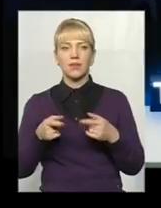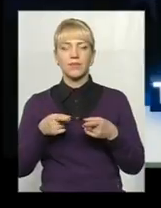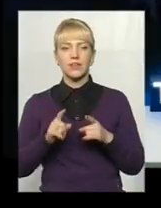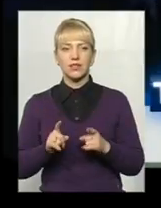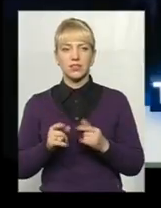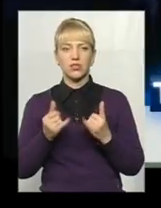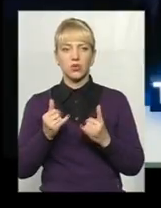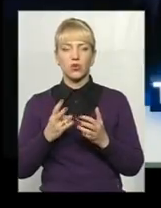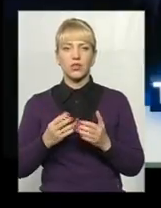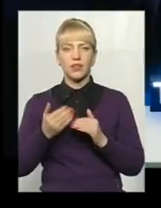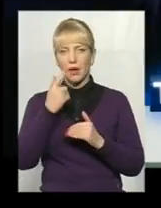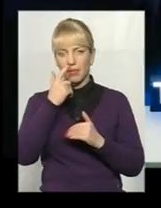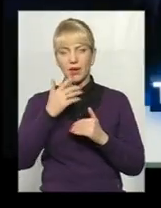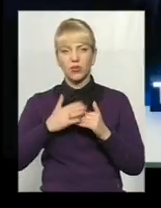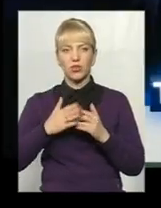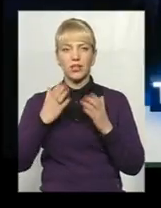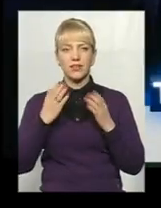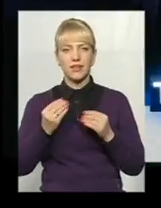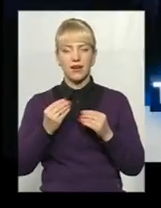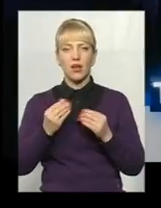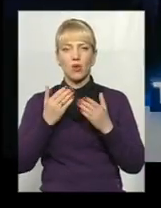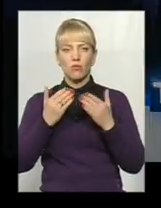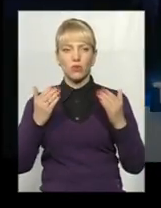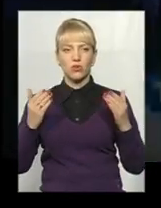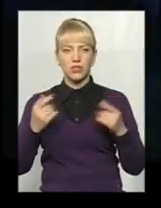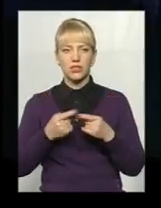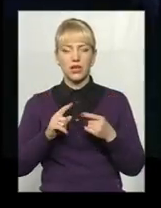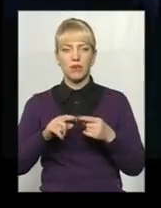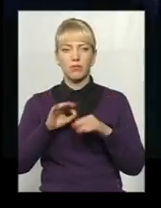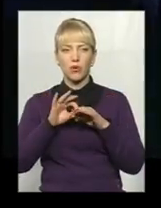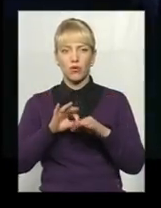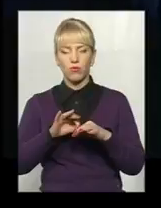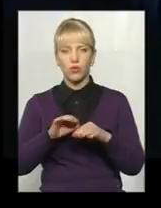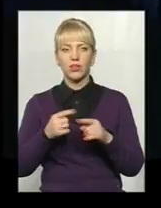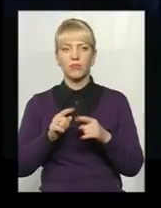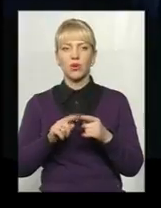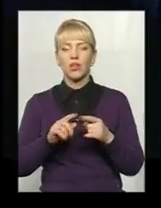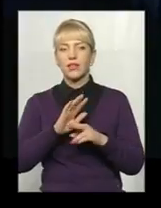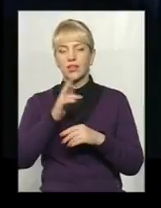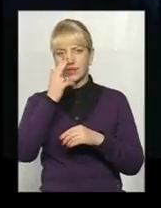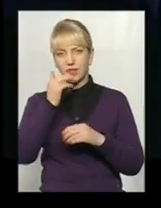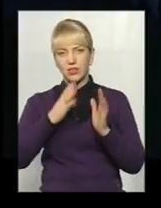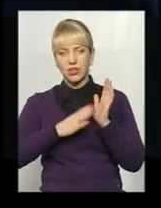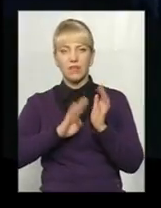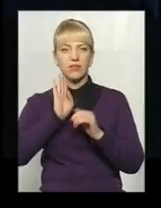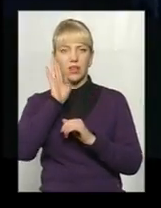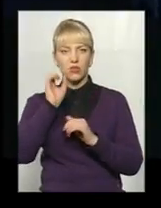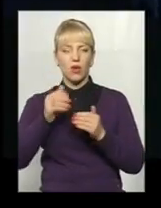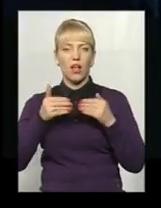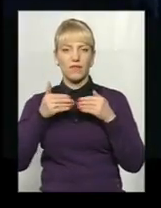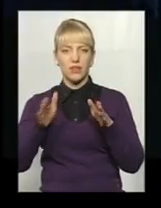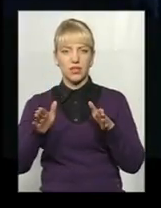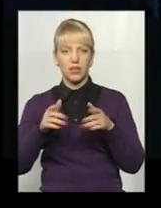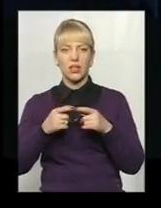сьогодні, напередодні Всесвітнього дня музеїв, ми проводимо, відкриви свої ворота не в звичних 9 годин ранку, а відкриви